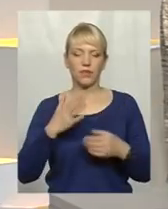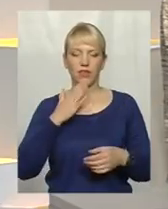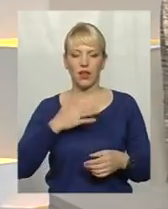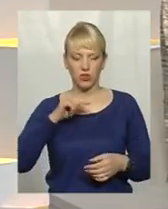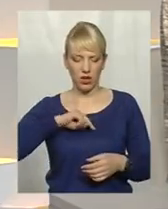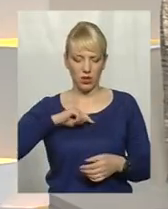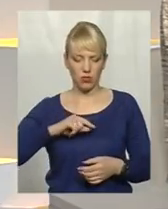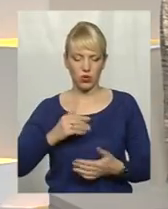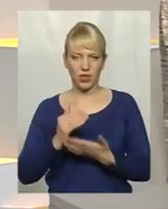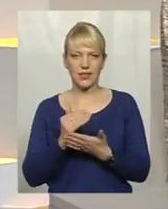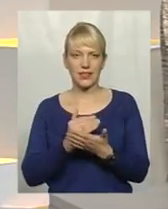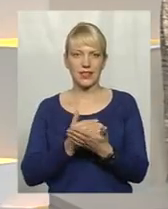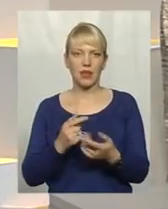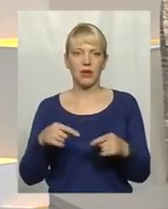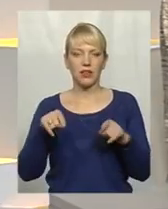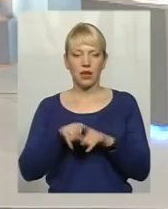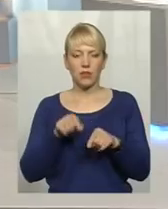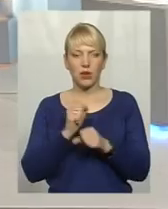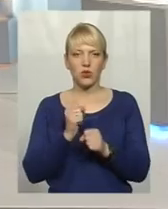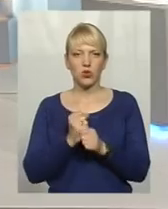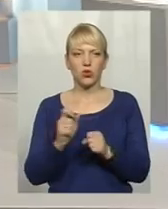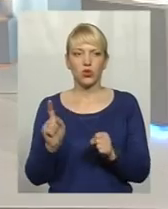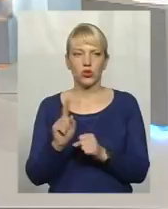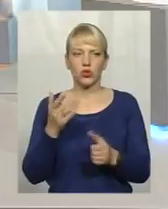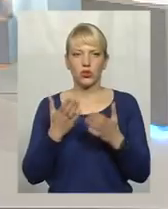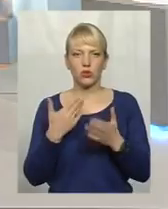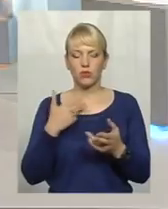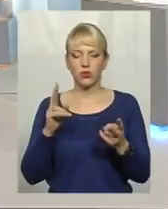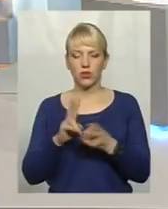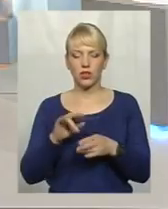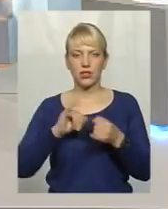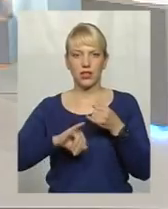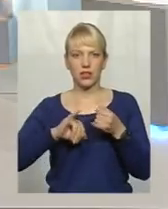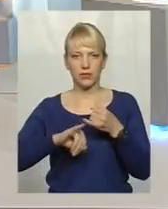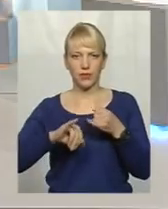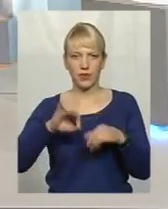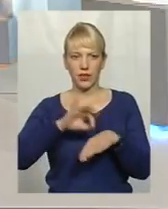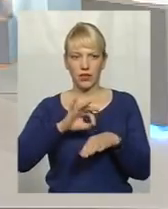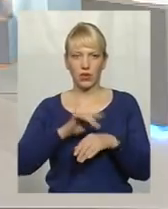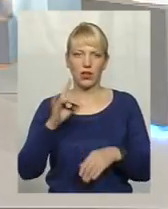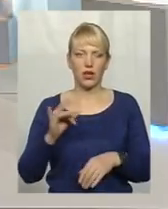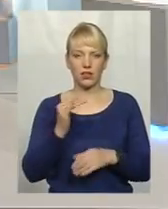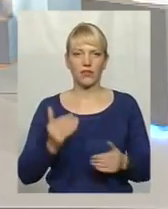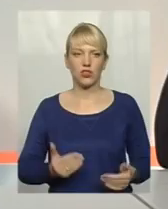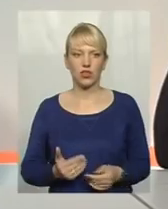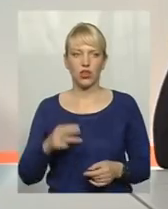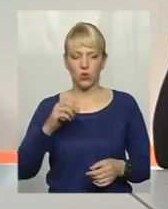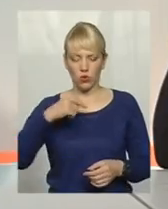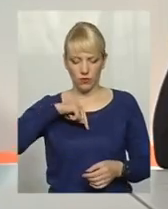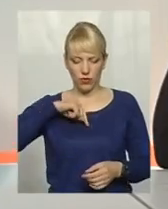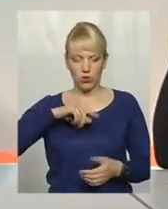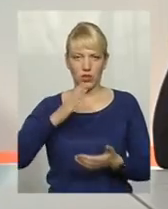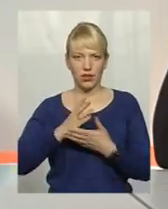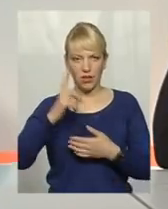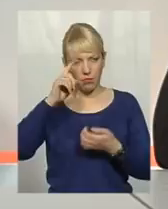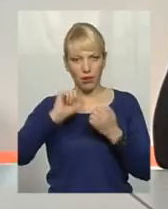так працює, що якщо ми зустрілися з інфекційним агентом раз в житті, то у нас є імунологічна